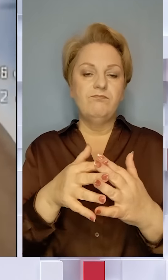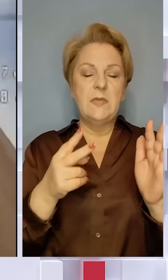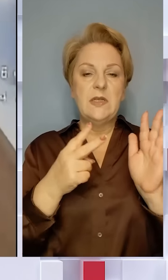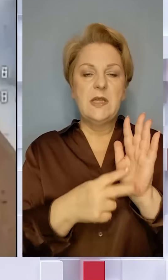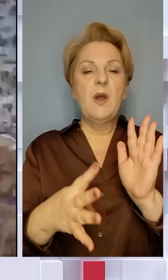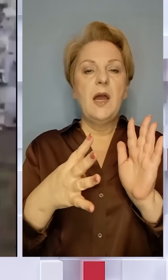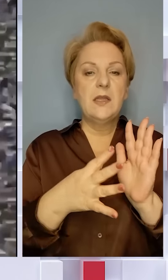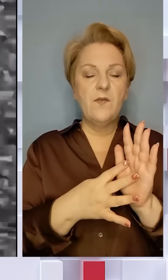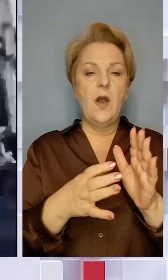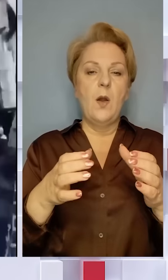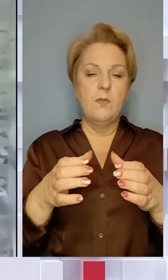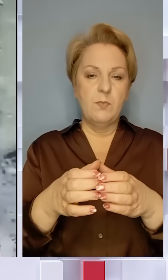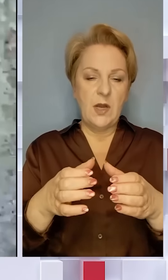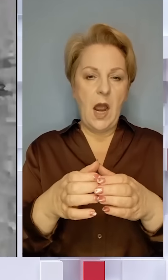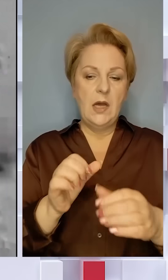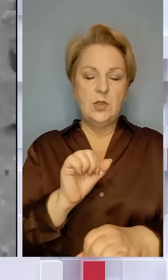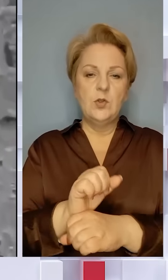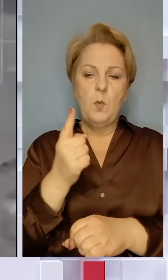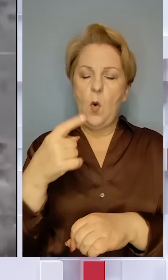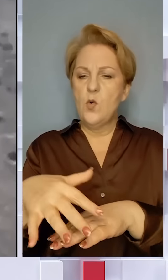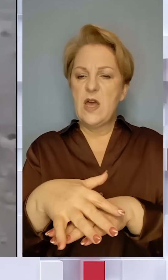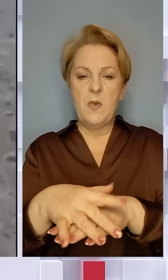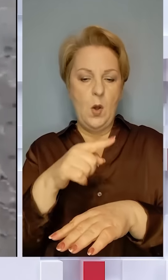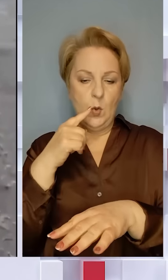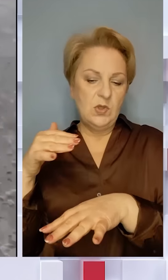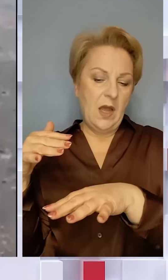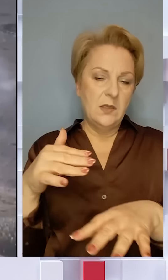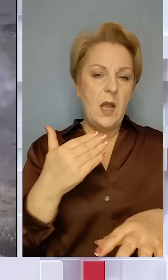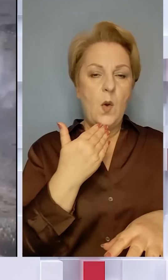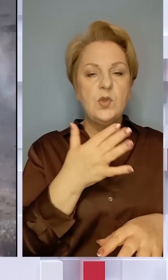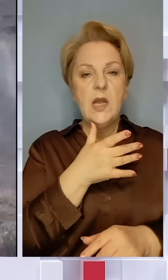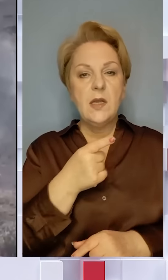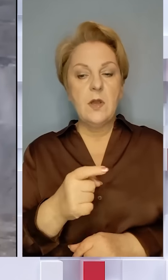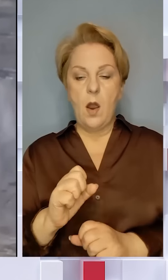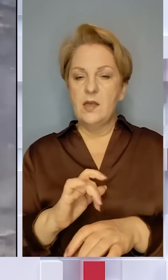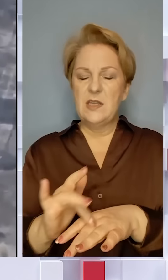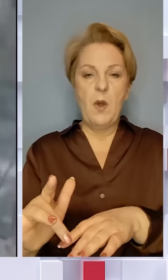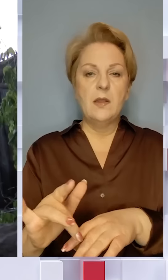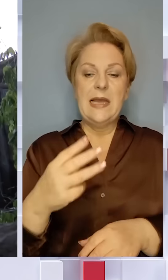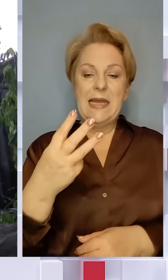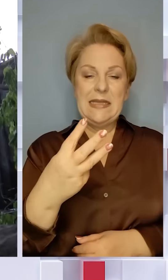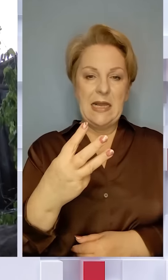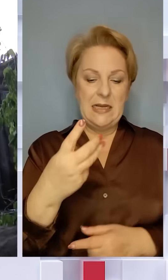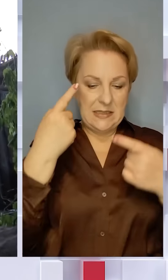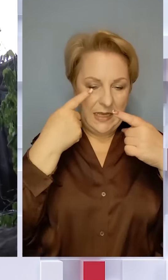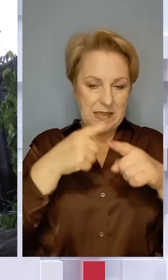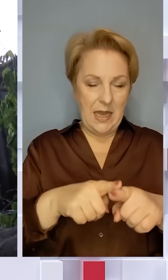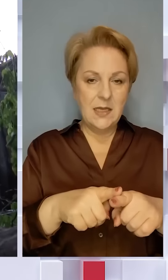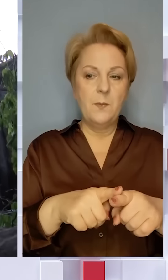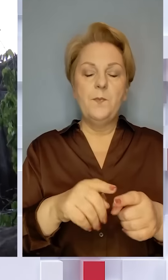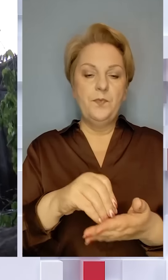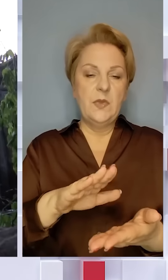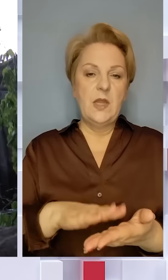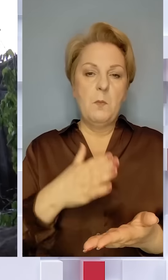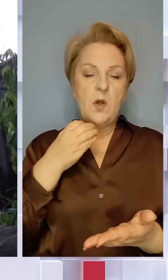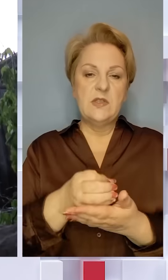десантно-штурмової бригади зупинили одну із наймасовіших російських атак останнього часу. Спалили близько 30 одиниць бронетехніки, написав